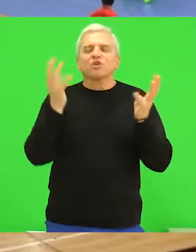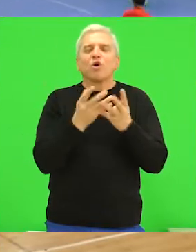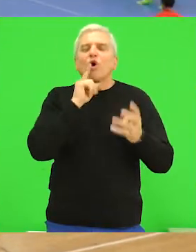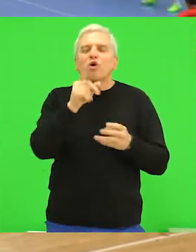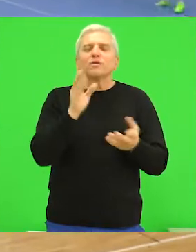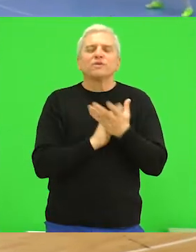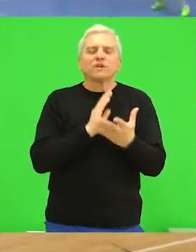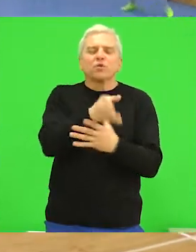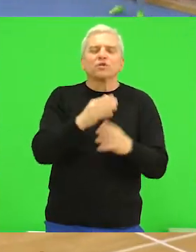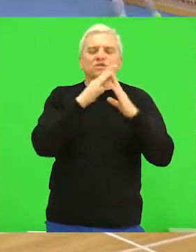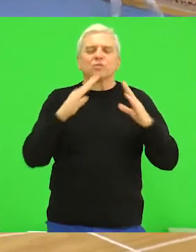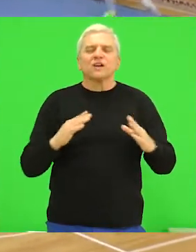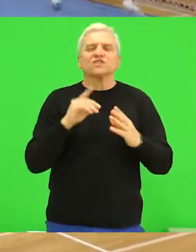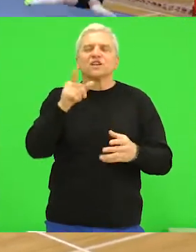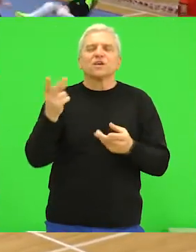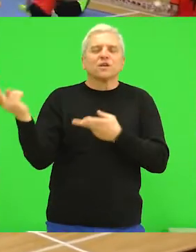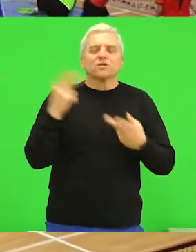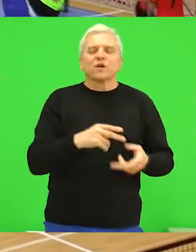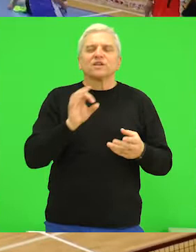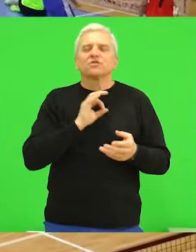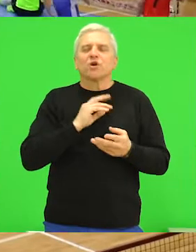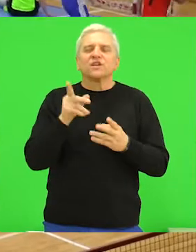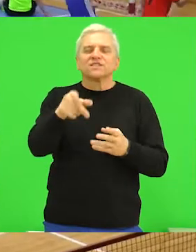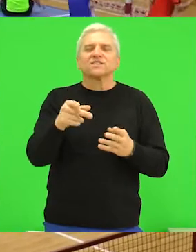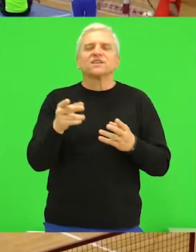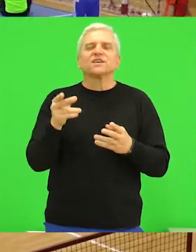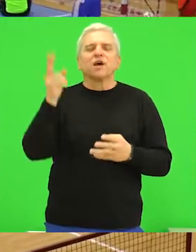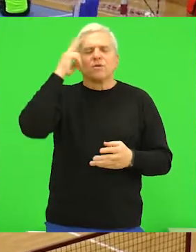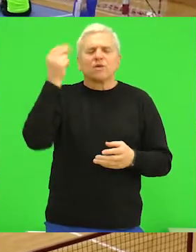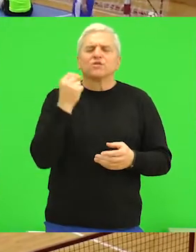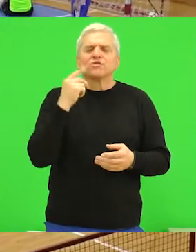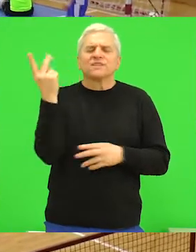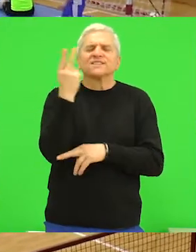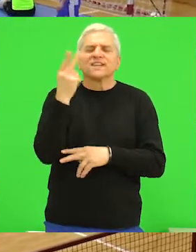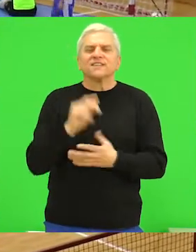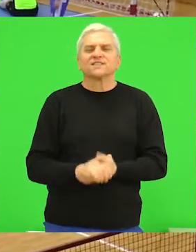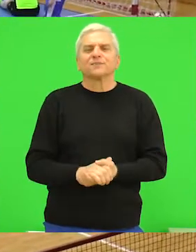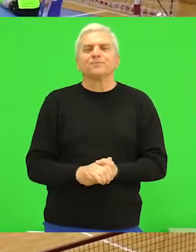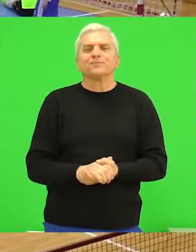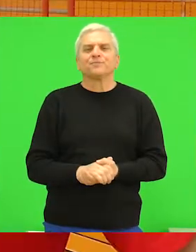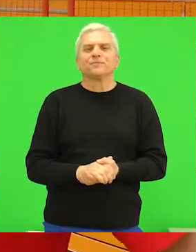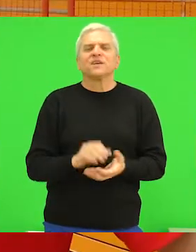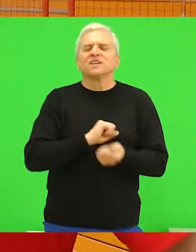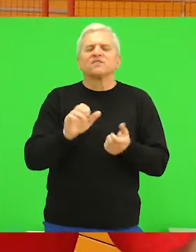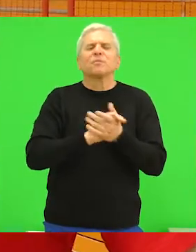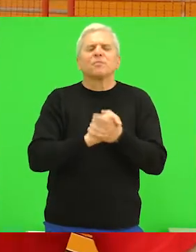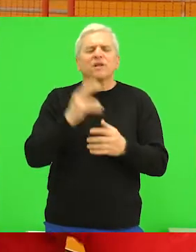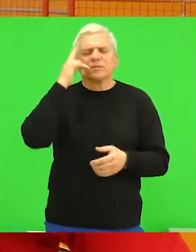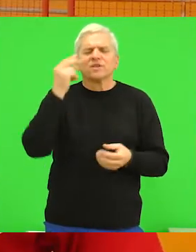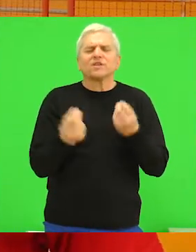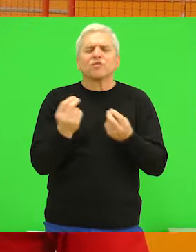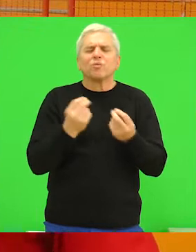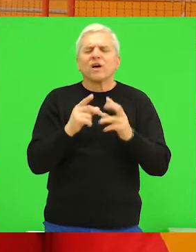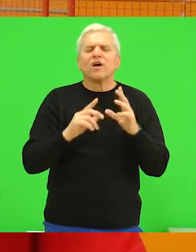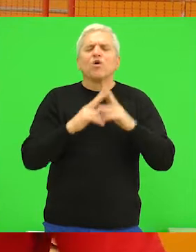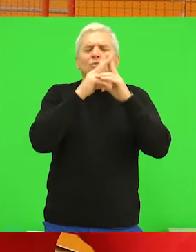okviru 19. kola biti u ulozi domaćina. Ovog puta na Bečejski parket stižu dobro poznati zrenjaninci. S njima je uvijek ravnopravno i